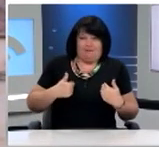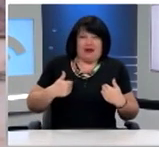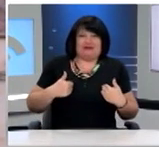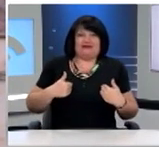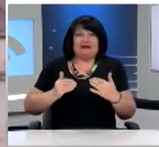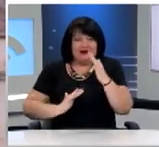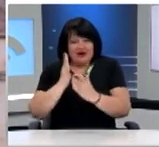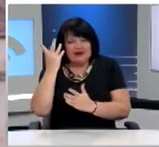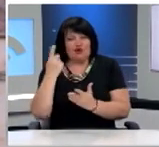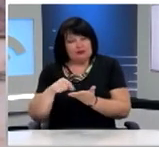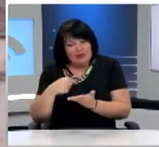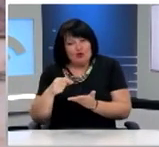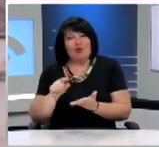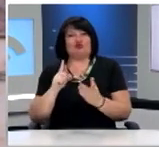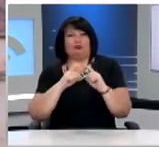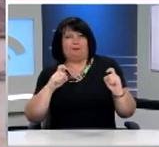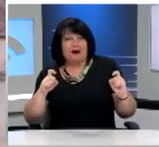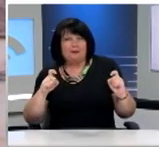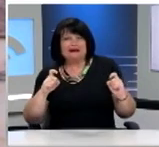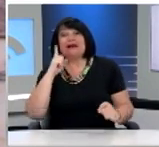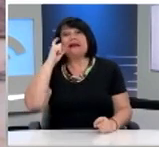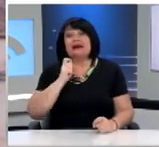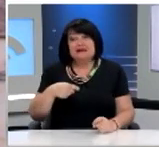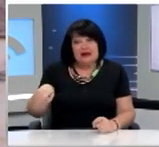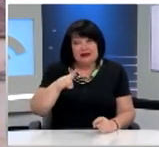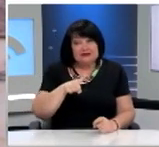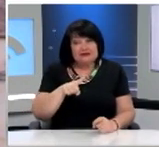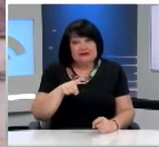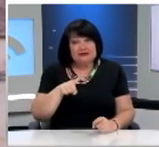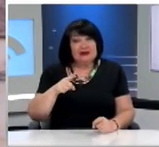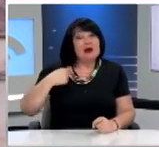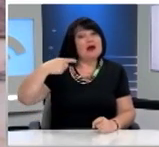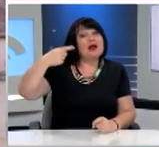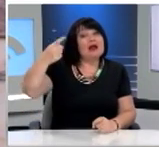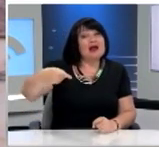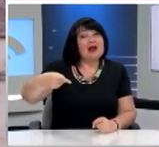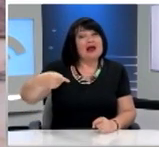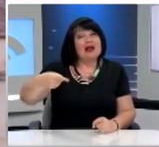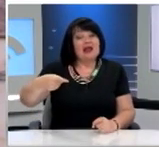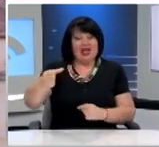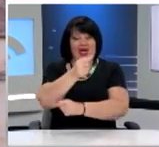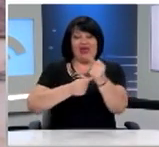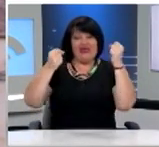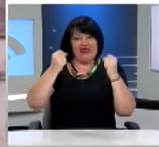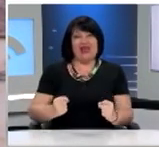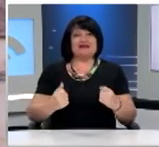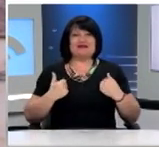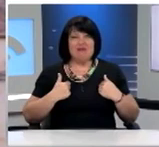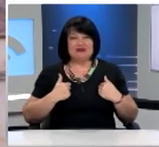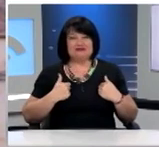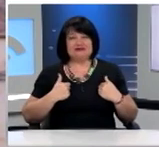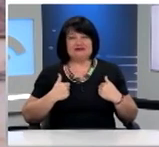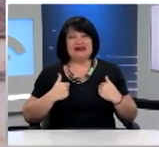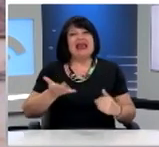βελτιώσουμε κάποια πράγματα Αλλά να ξέρετε Αύριο που θα είστε στη δική μας θέση Στη